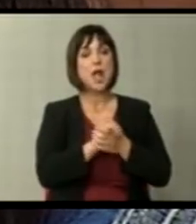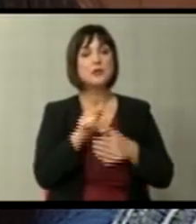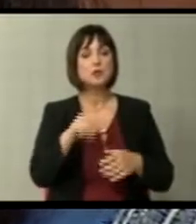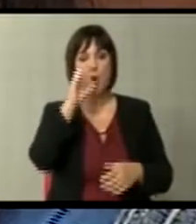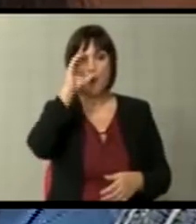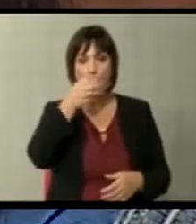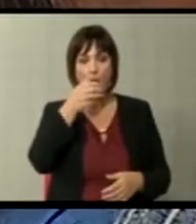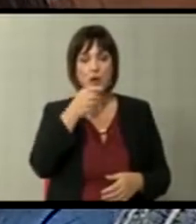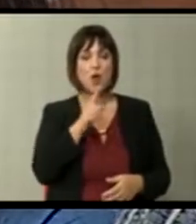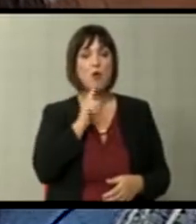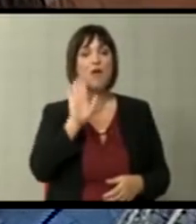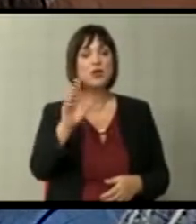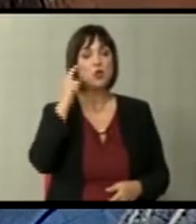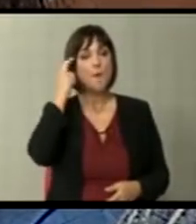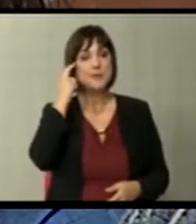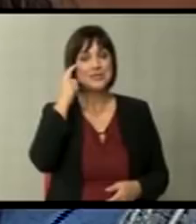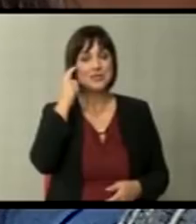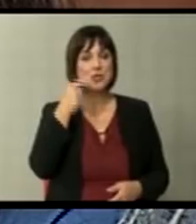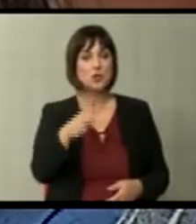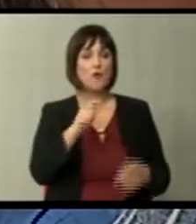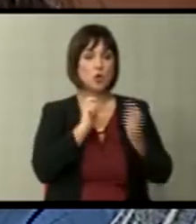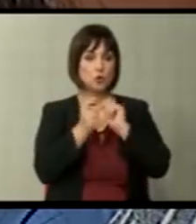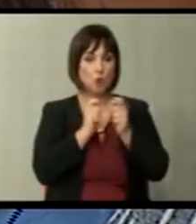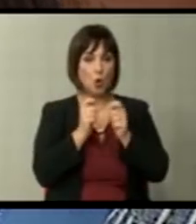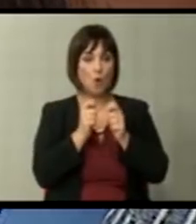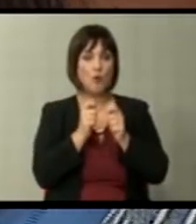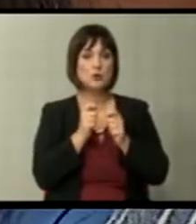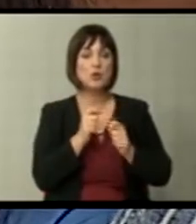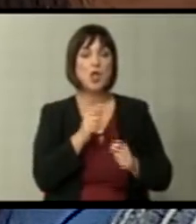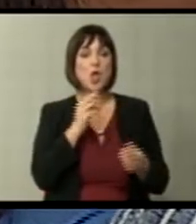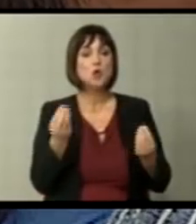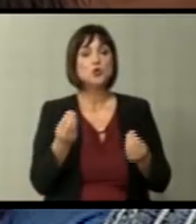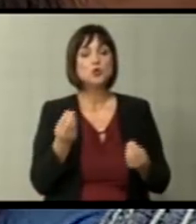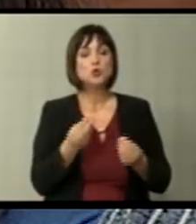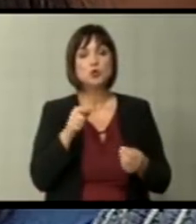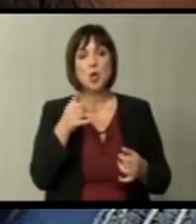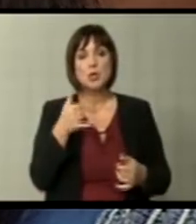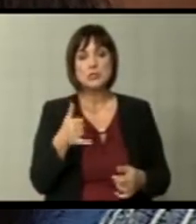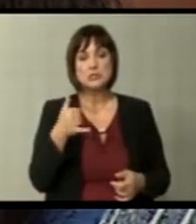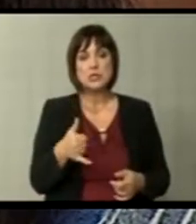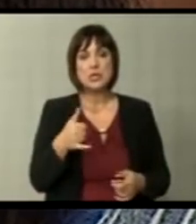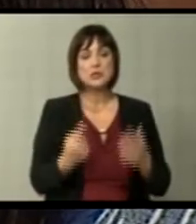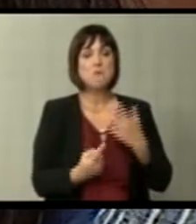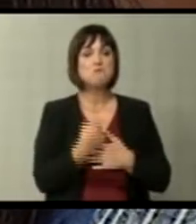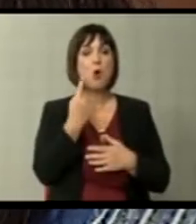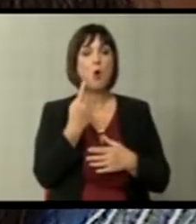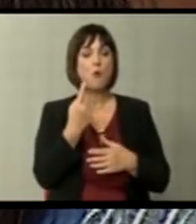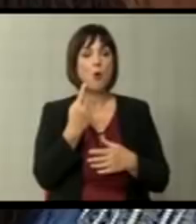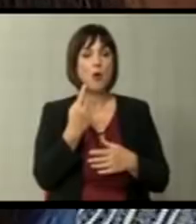Бугарија. Кој е вашето мислење за тој договор и зашто сега се појави